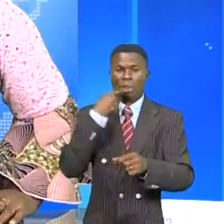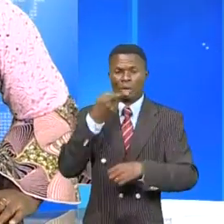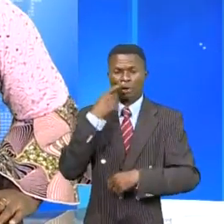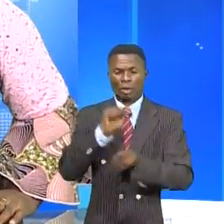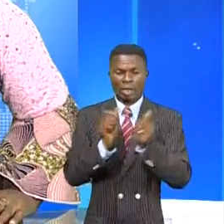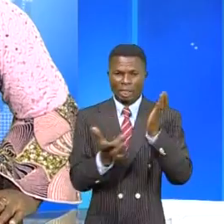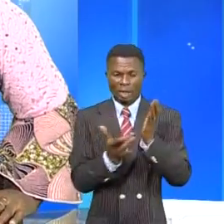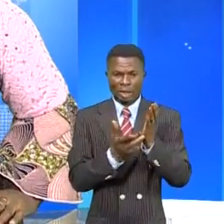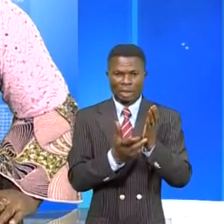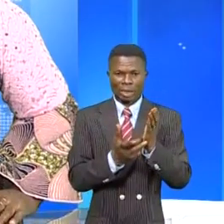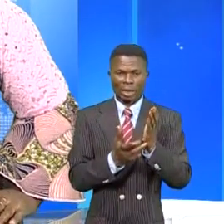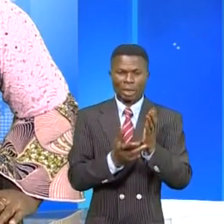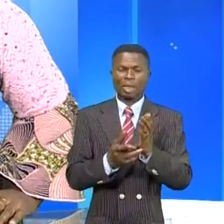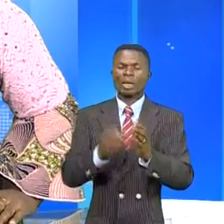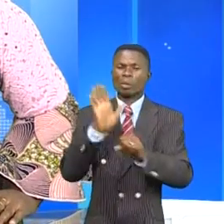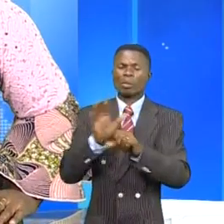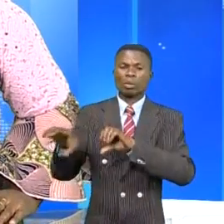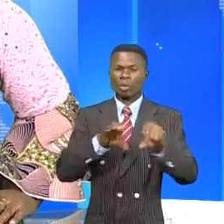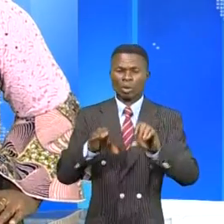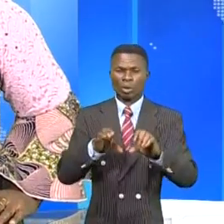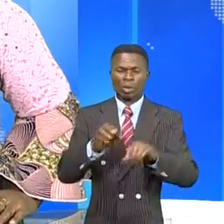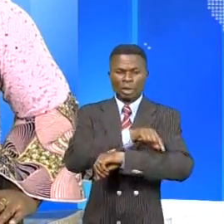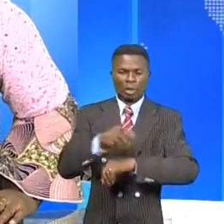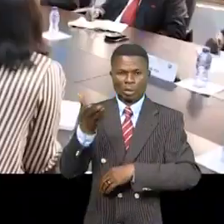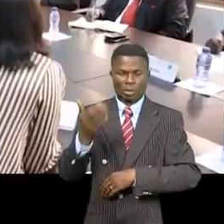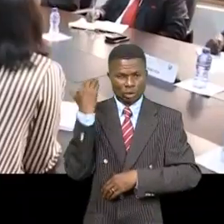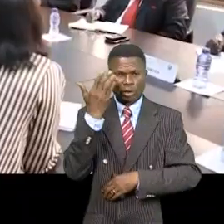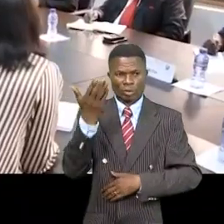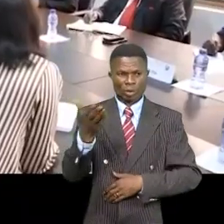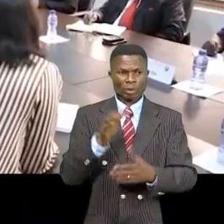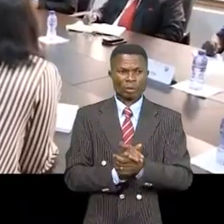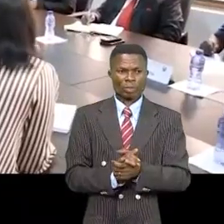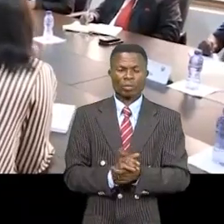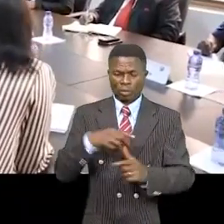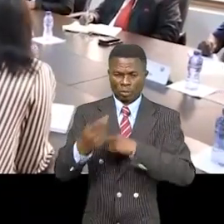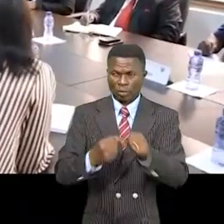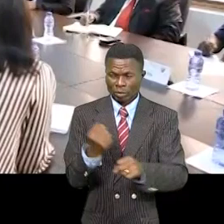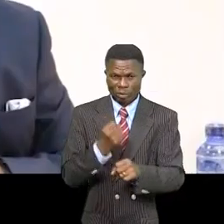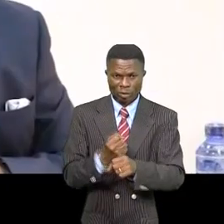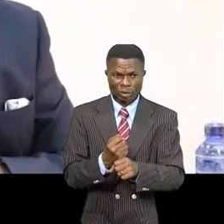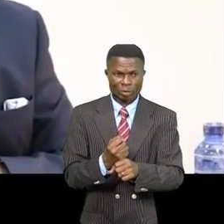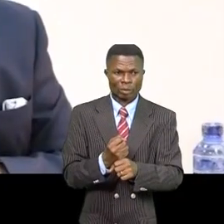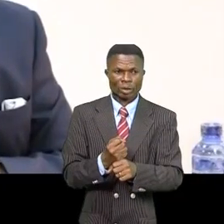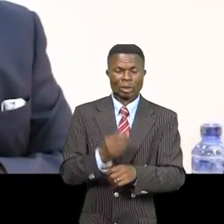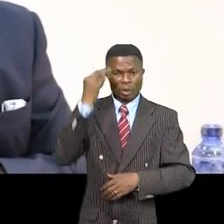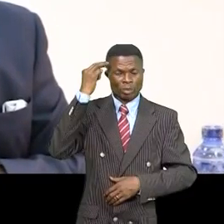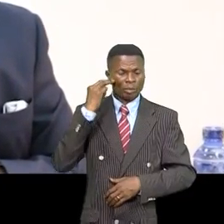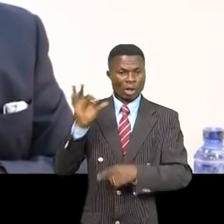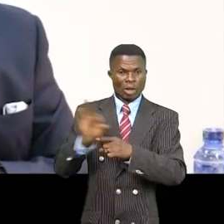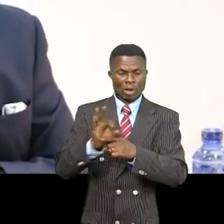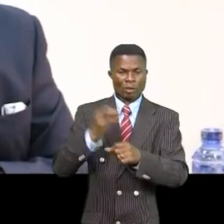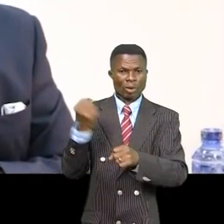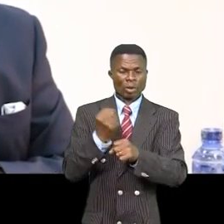de la stratégie sectorielle de ces ministères. Le travail dirigé brillamment par le ministre de la formation